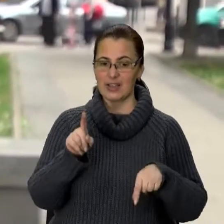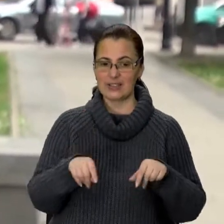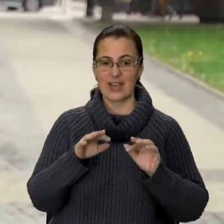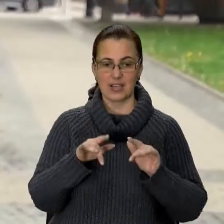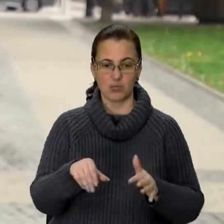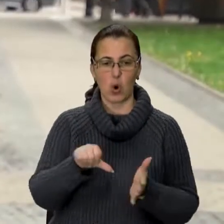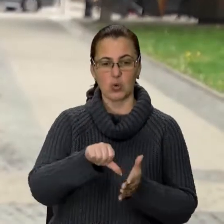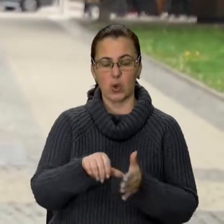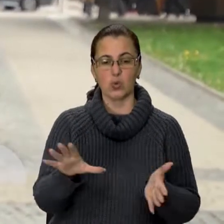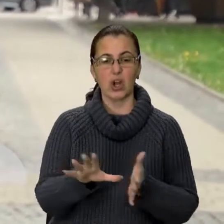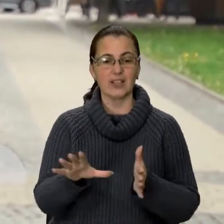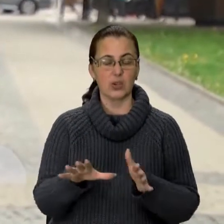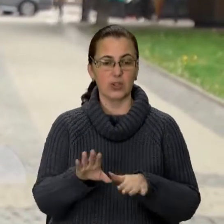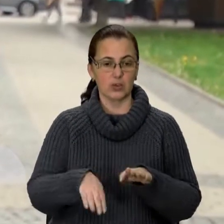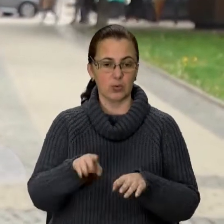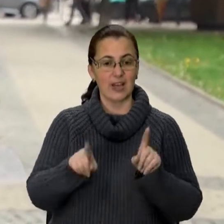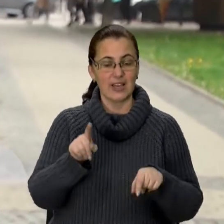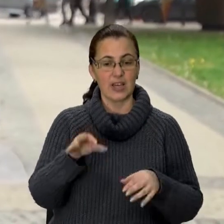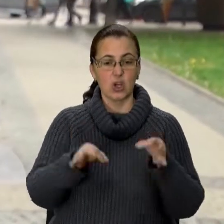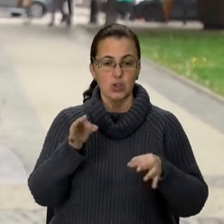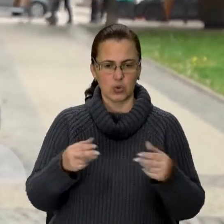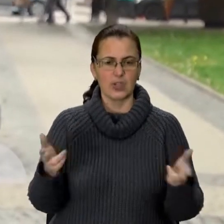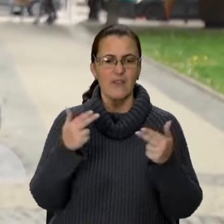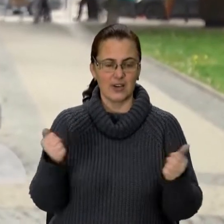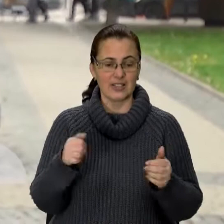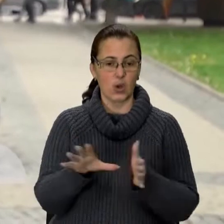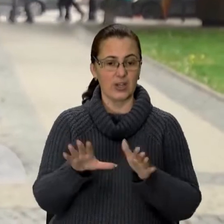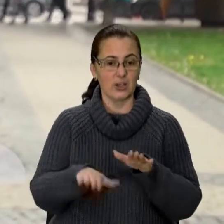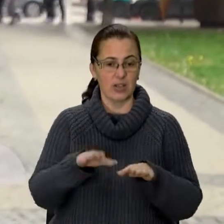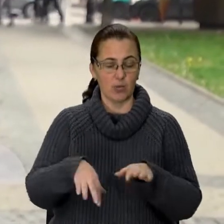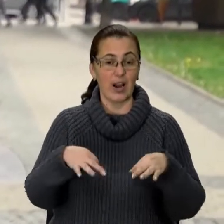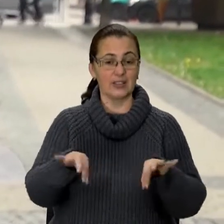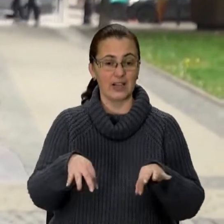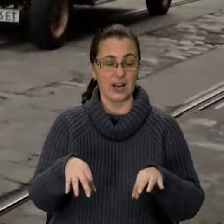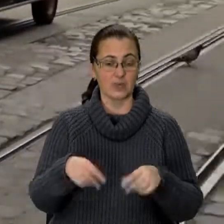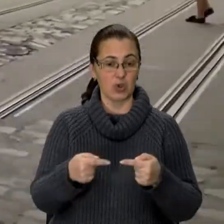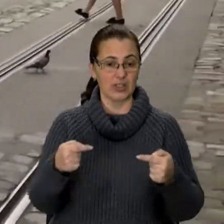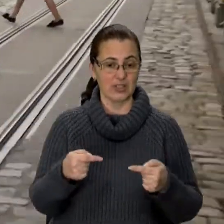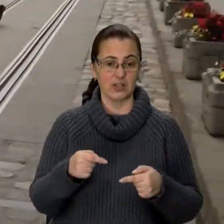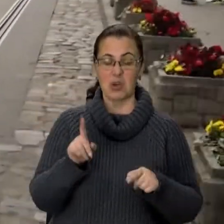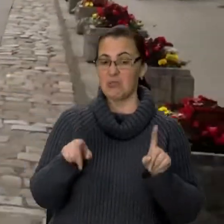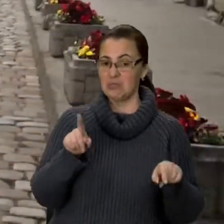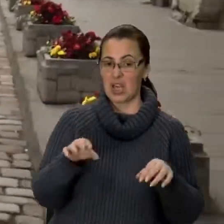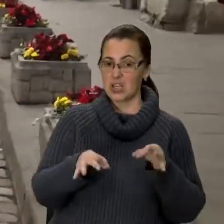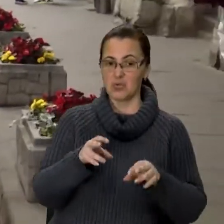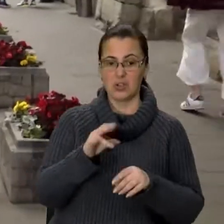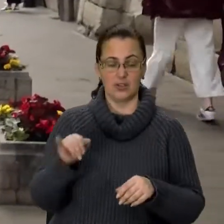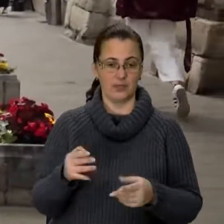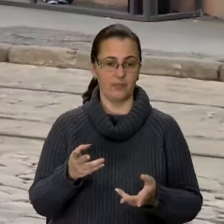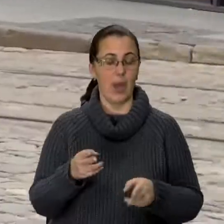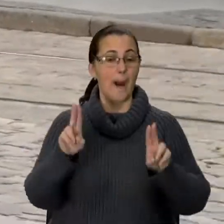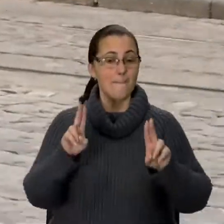електросамокатів. Деякі суди можуть визнавати електросамокати транспортними засобами, деякі мені. В регульованих правил, як